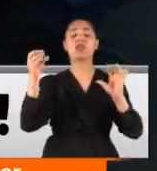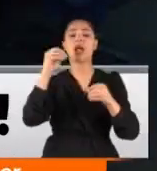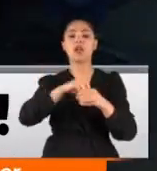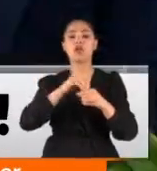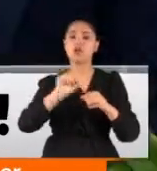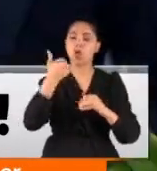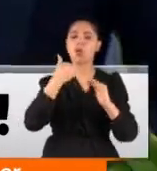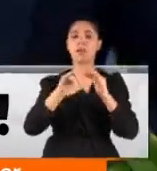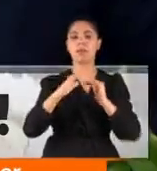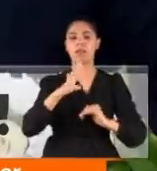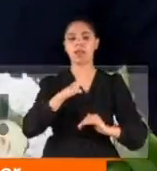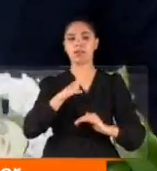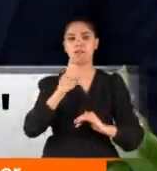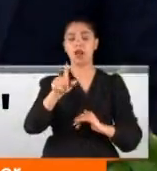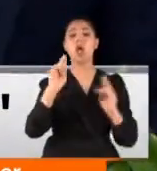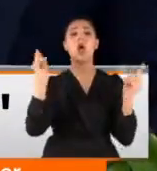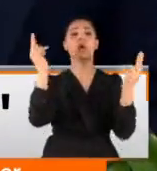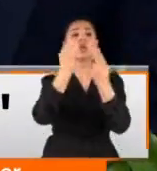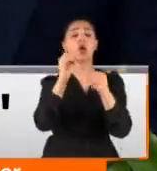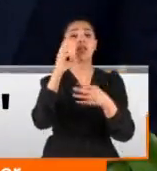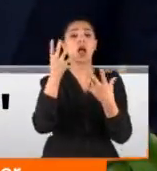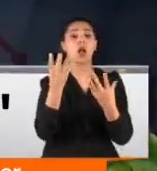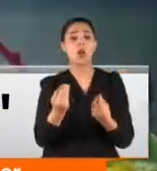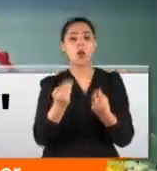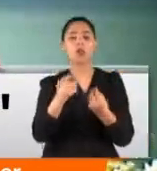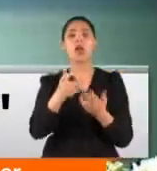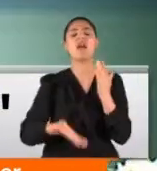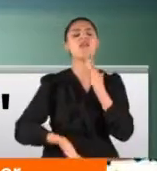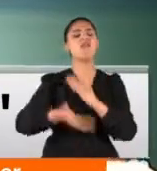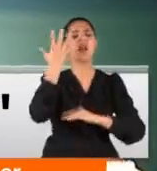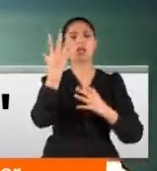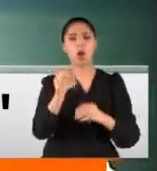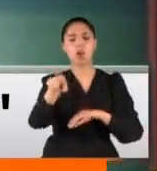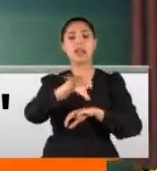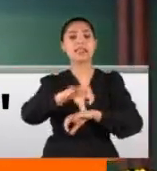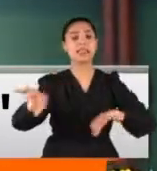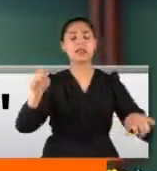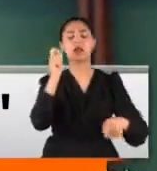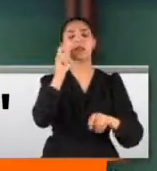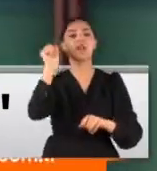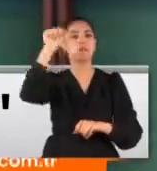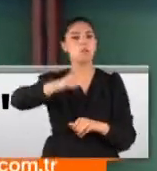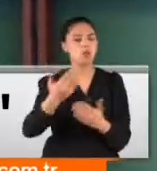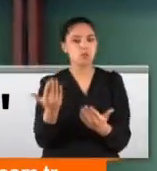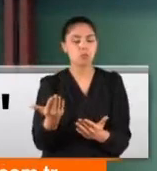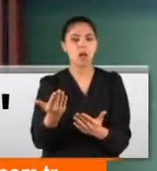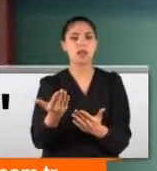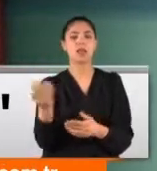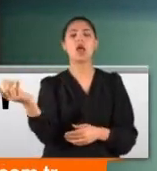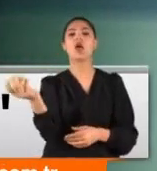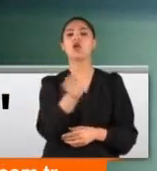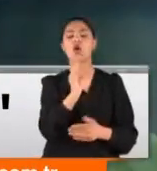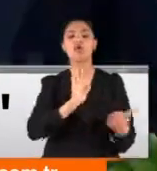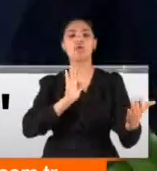mesajlar verdi. Küresel ölçekte artan ırkçılık, İslam düşmanlığı ve göçmen